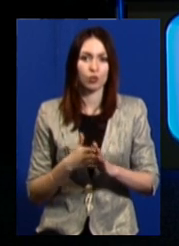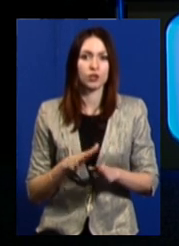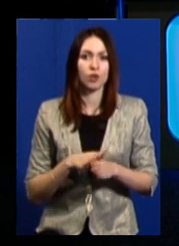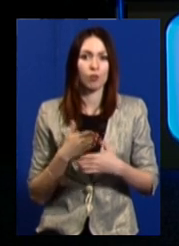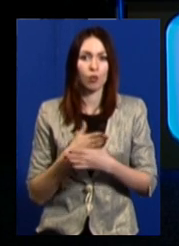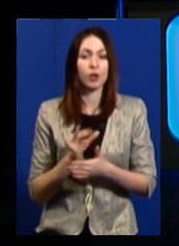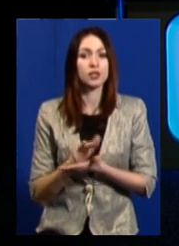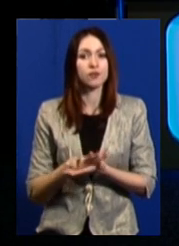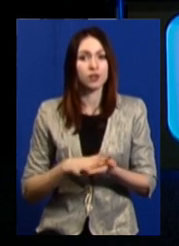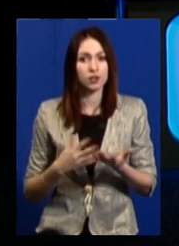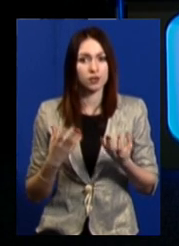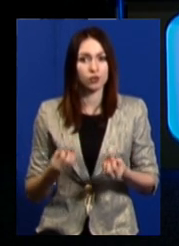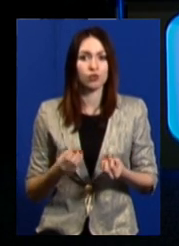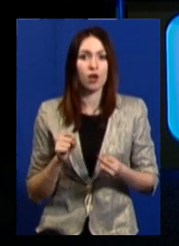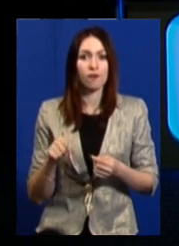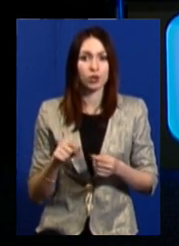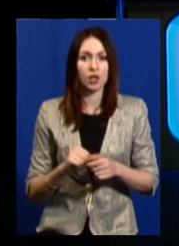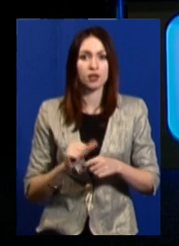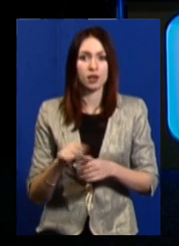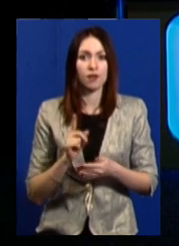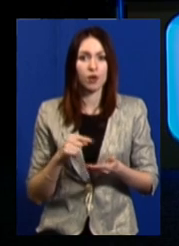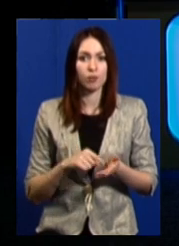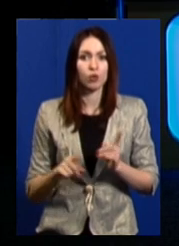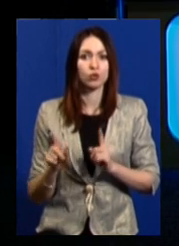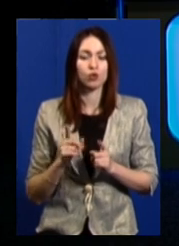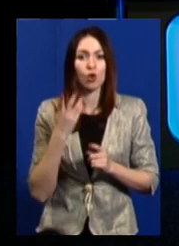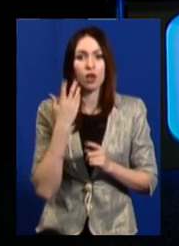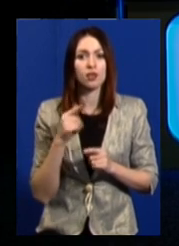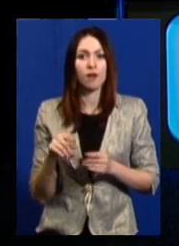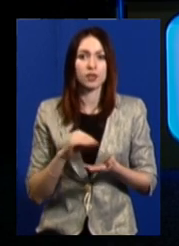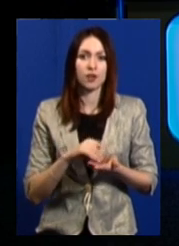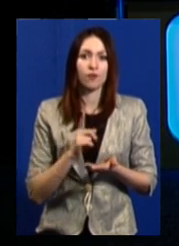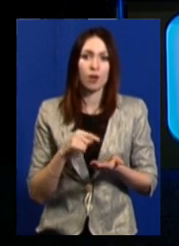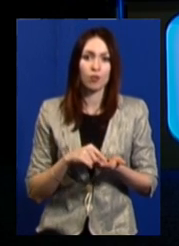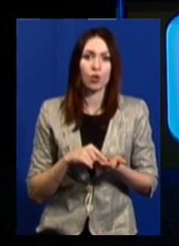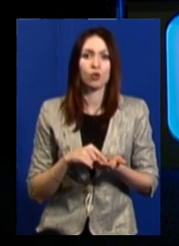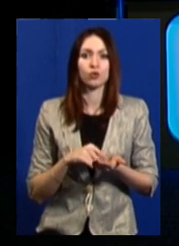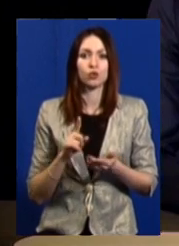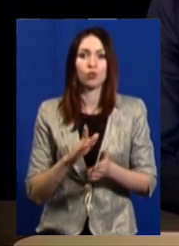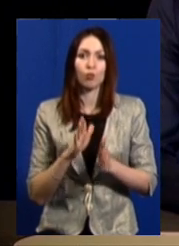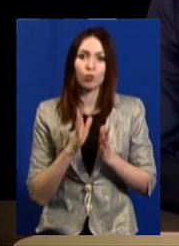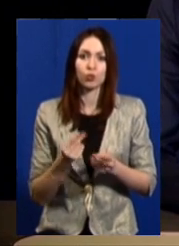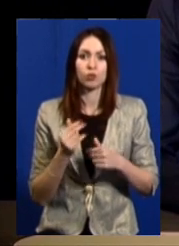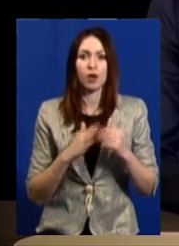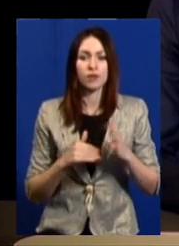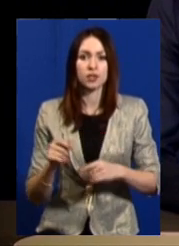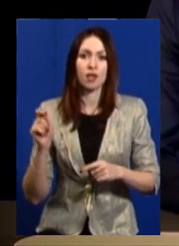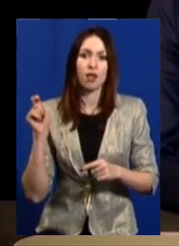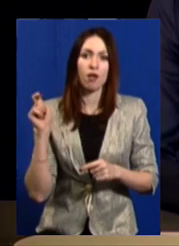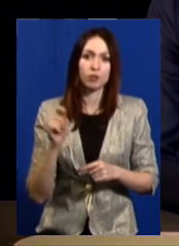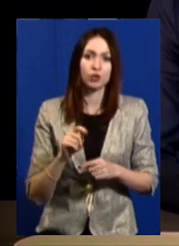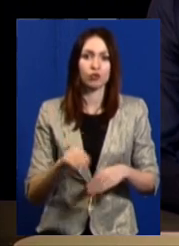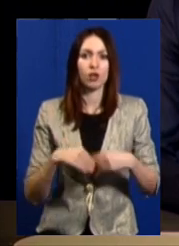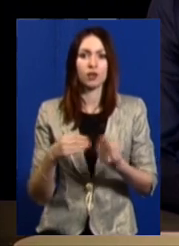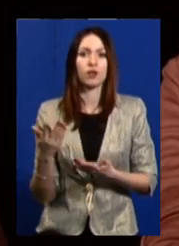І, вибачте, будь ласка, ще це окреме питання, що, коли ви ставите питання, що буде фахівець приїздити, надавати